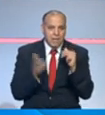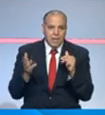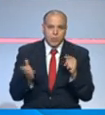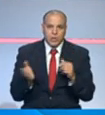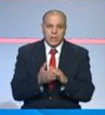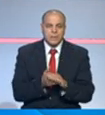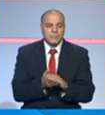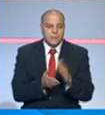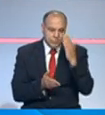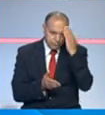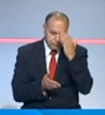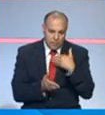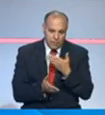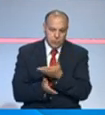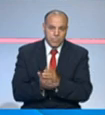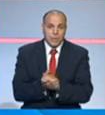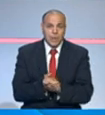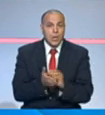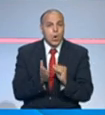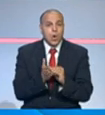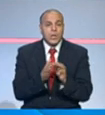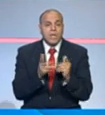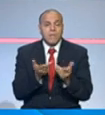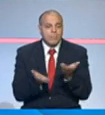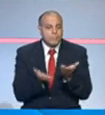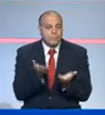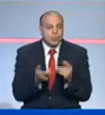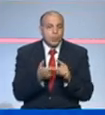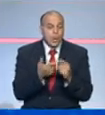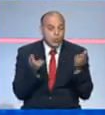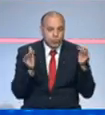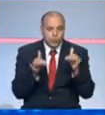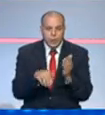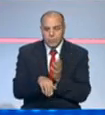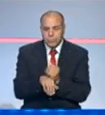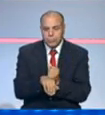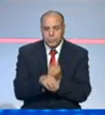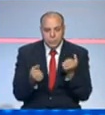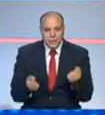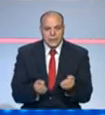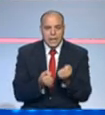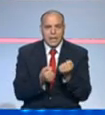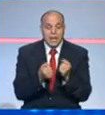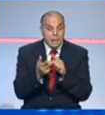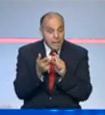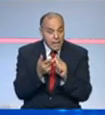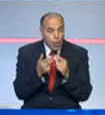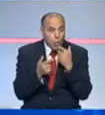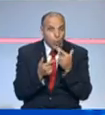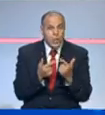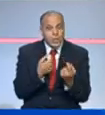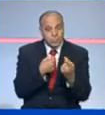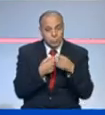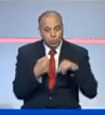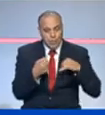بوجدارية دكتور أهلا بكم إذن كيف تقيمون الإقبال على التلقيح في حملته الثالثة ومدى